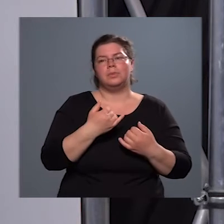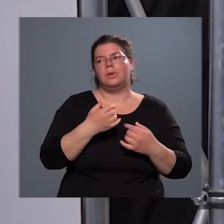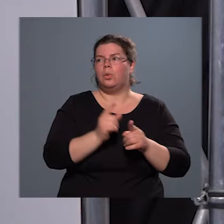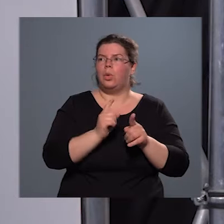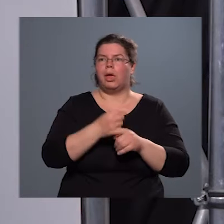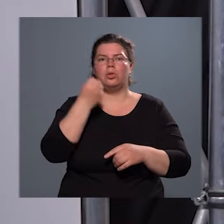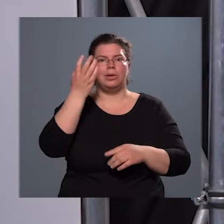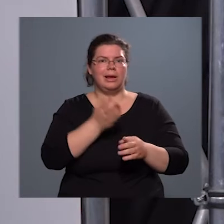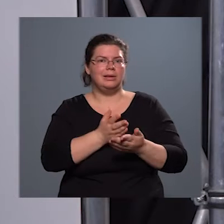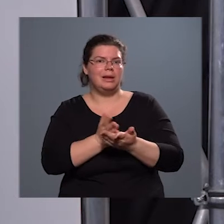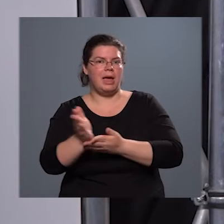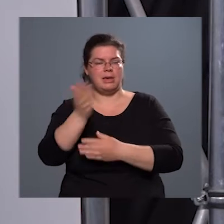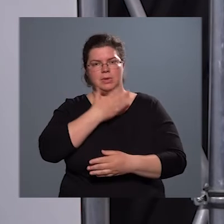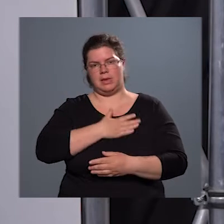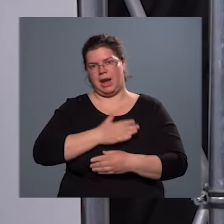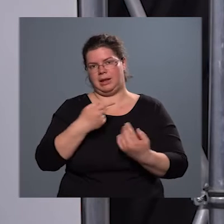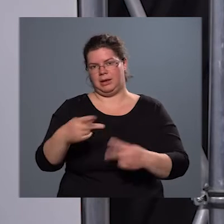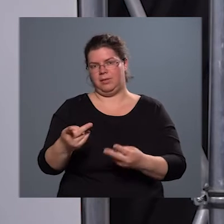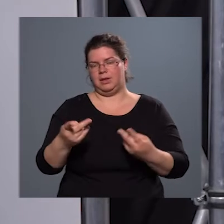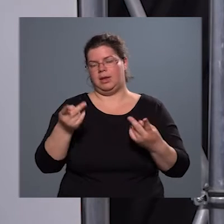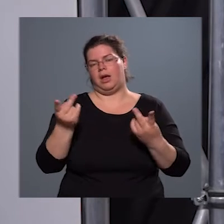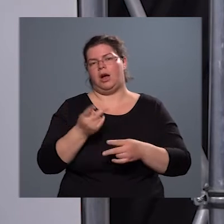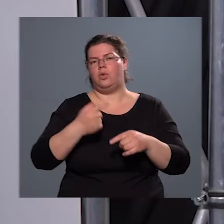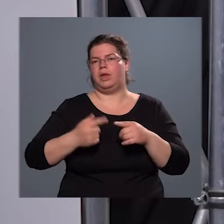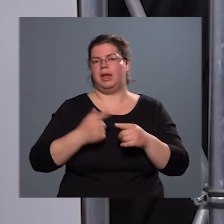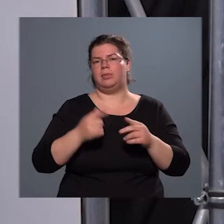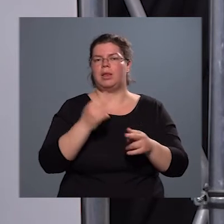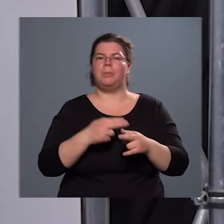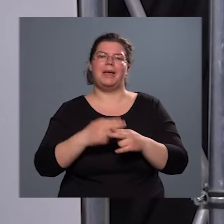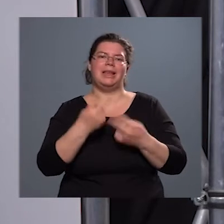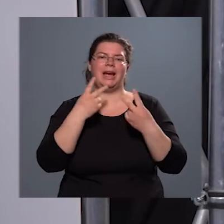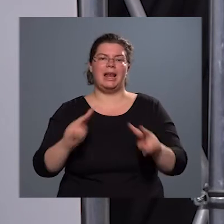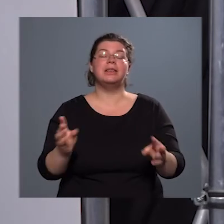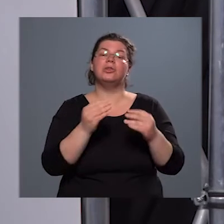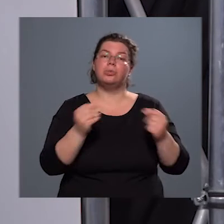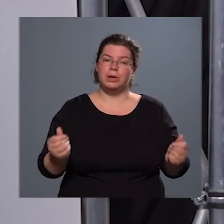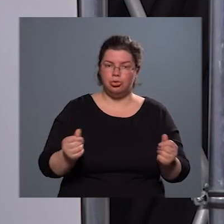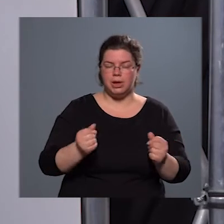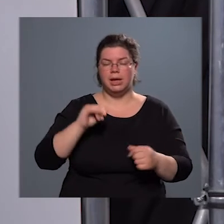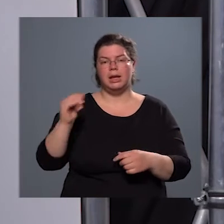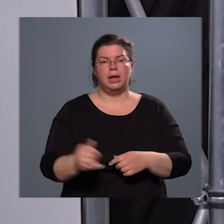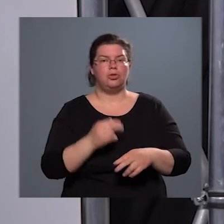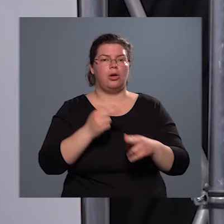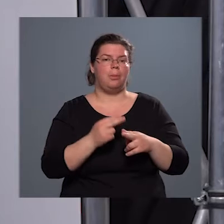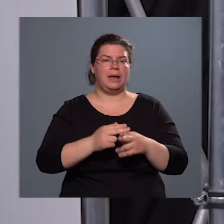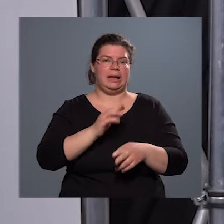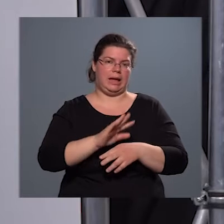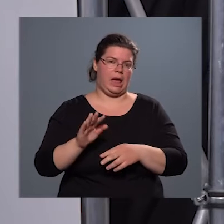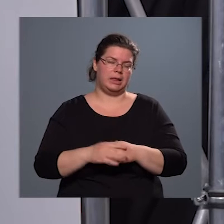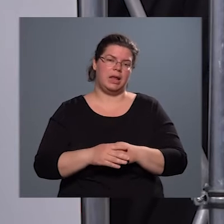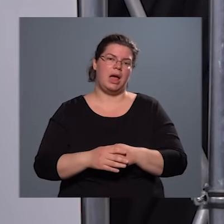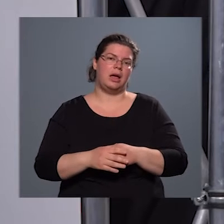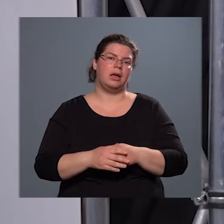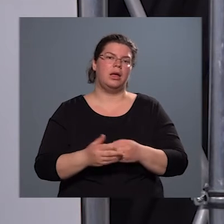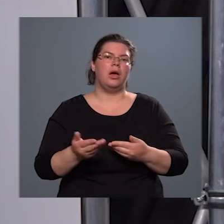olyan ötletek irányába szeretnénk vinni, ahol részben a betegellátásnak a minőségét, illetve a betegeknek a